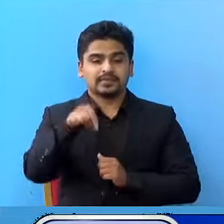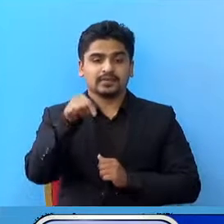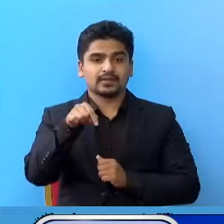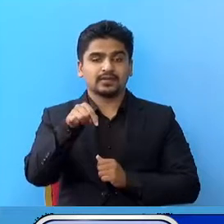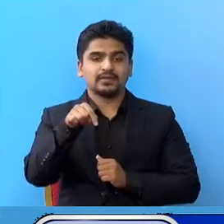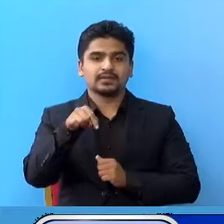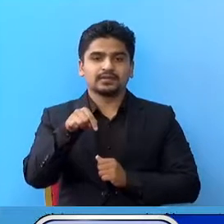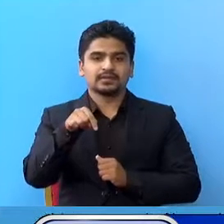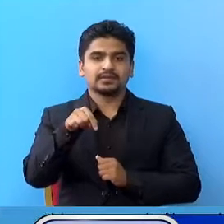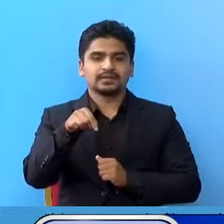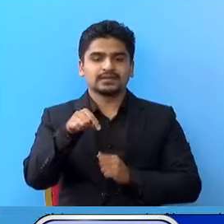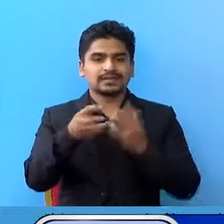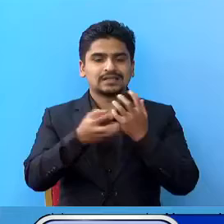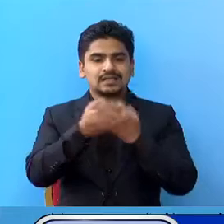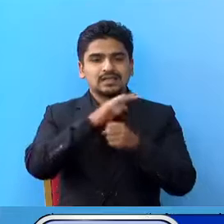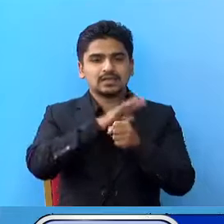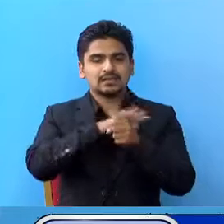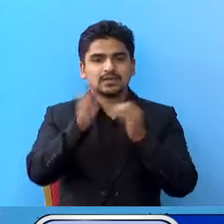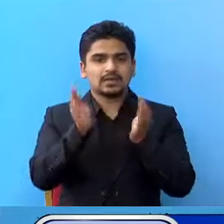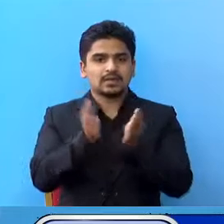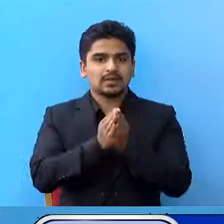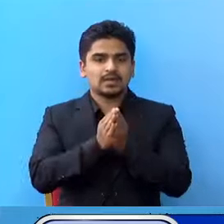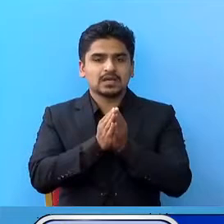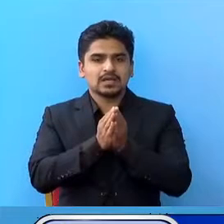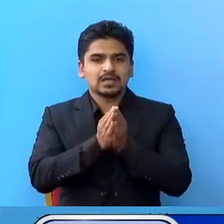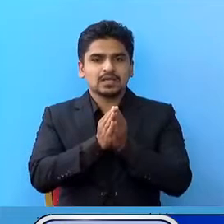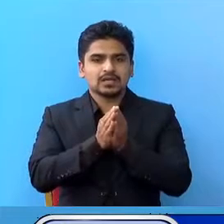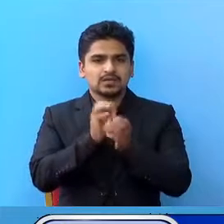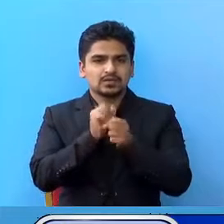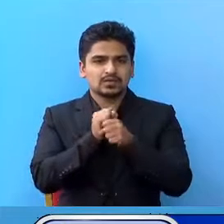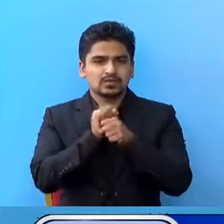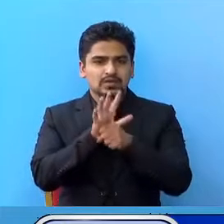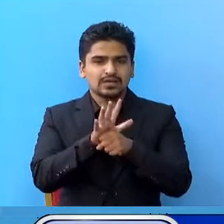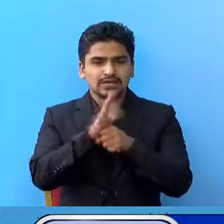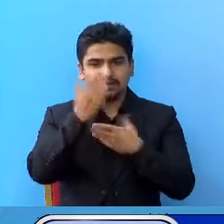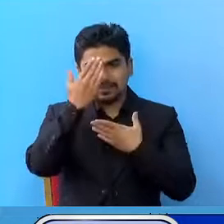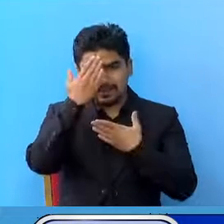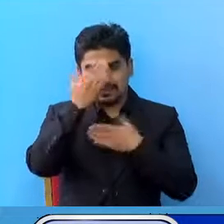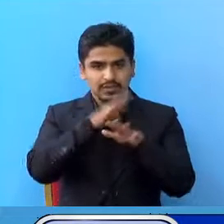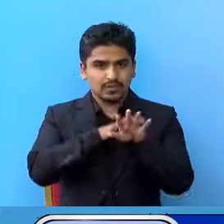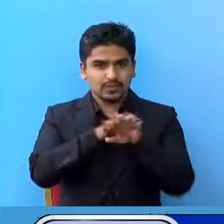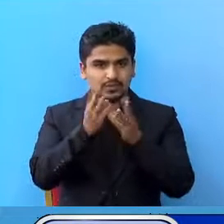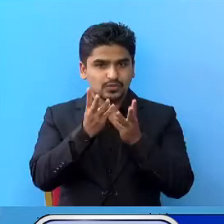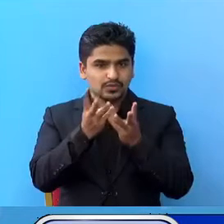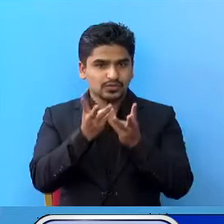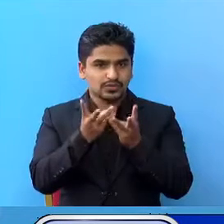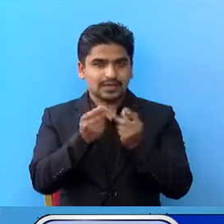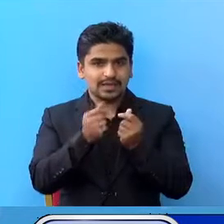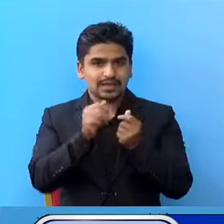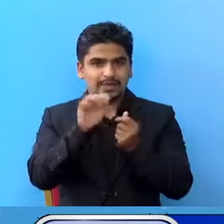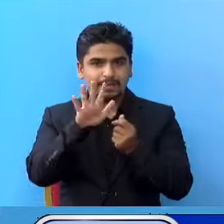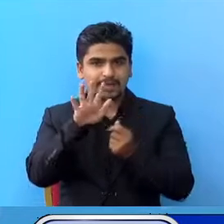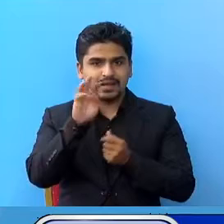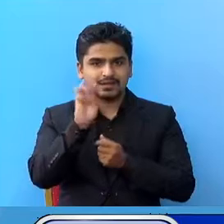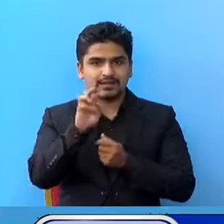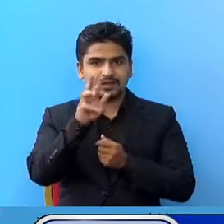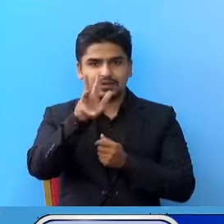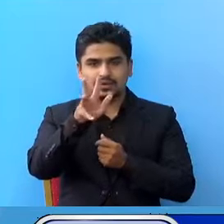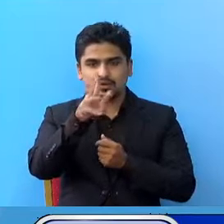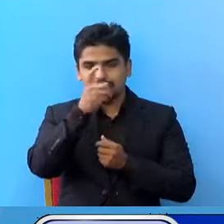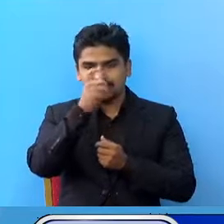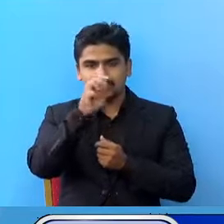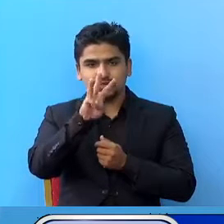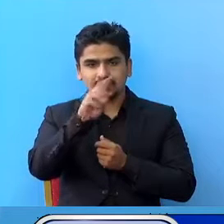आज देश्वरी जम्मा सक्रिय संक्रमित हरुको संख्या पाँच जार नव से